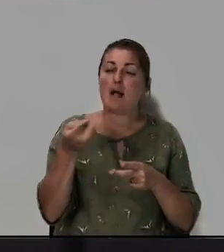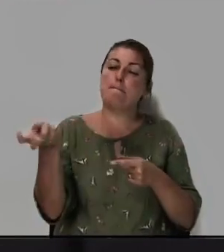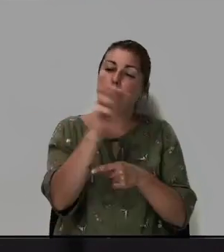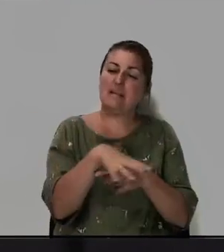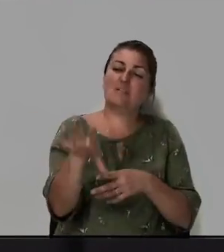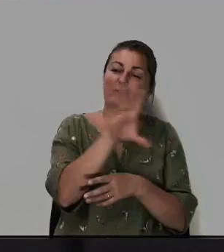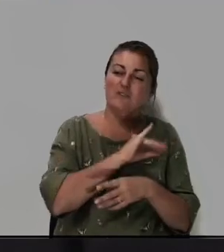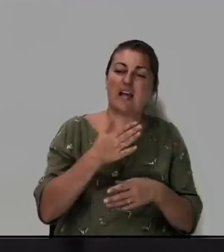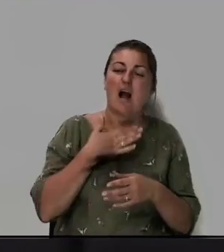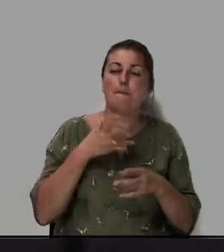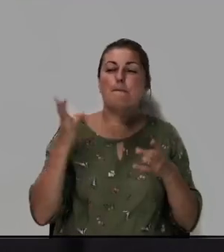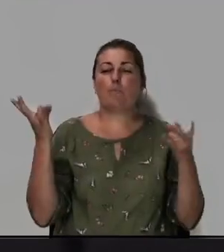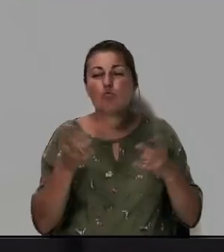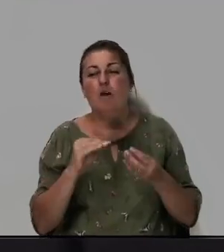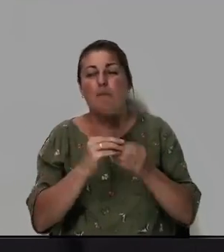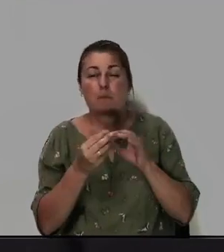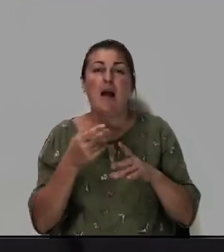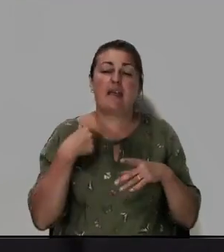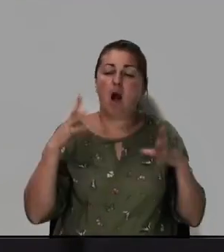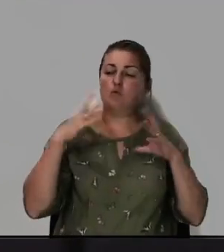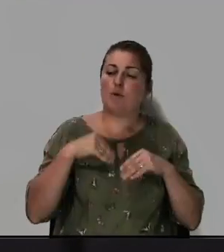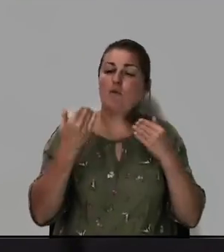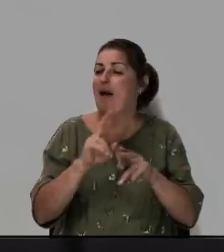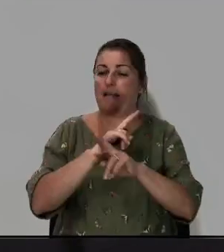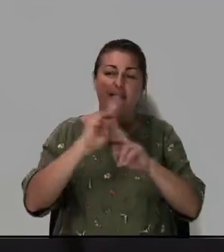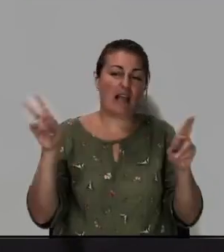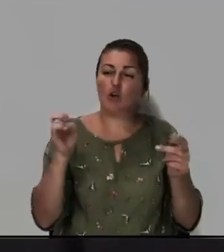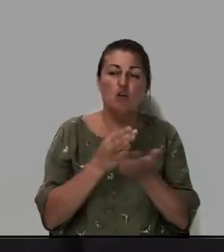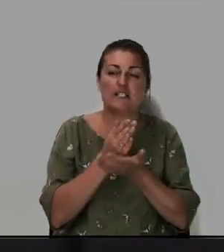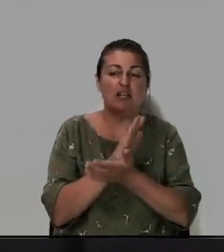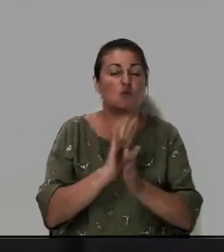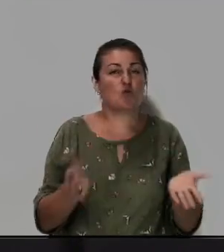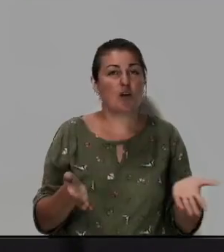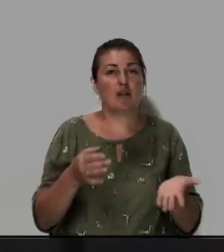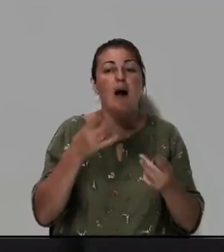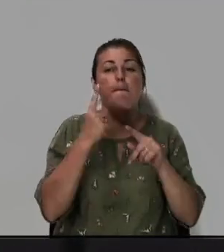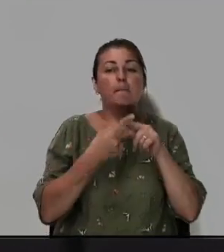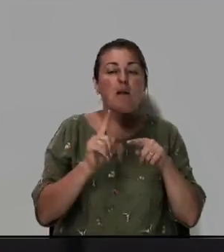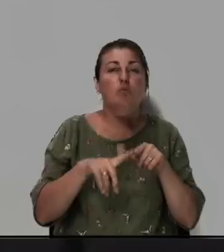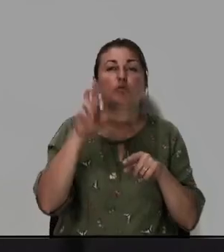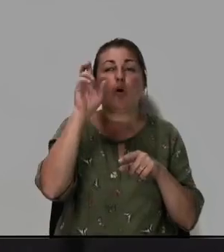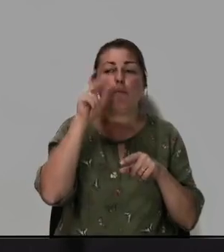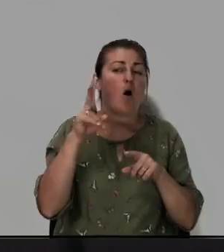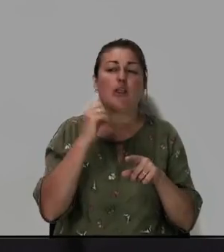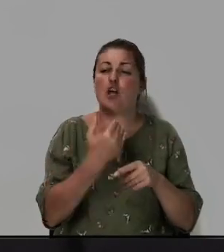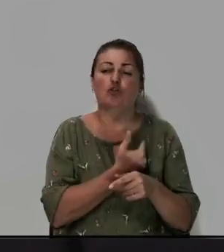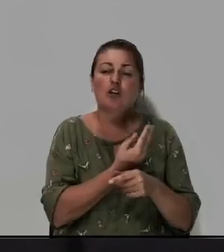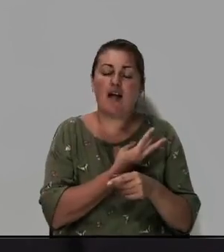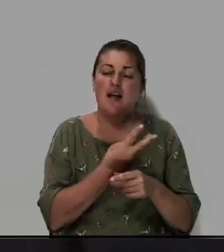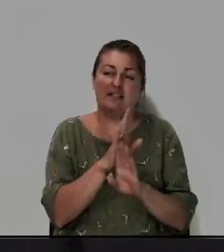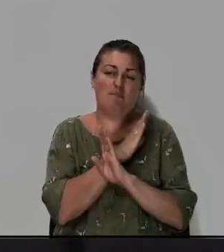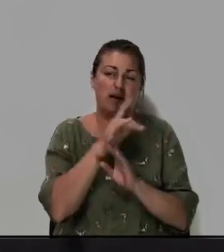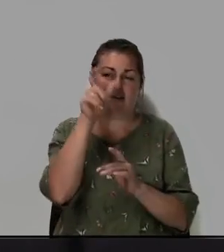все трудающие, соберемененные, я успокою вас, никто не заслужил. Потому что Бог не желает смерти грешника.